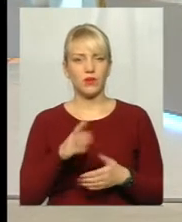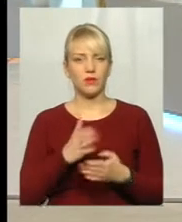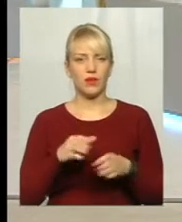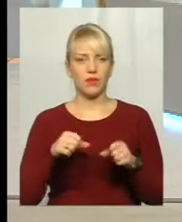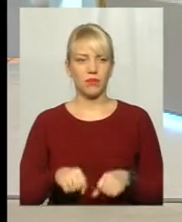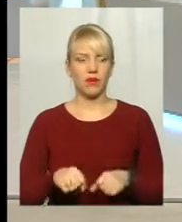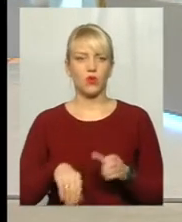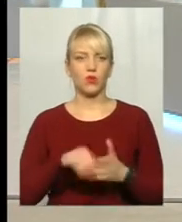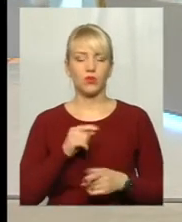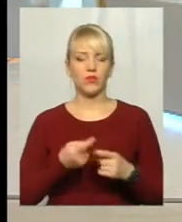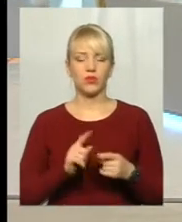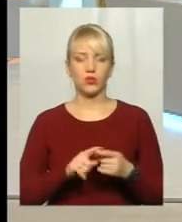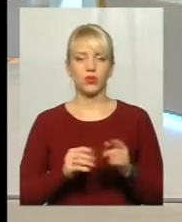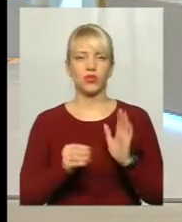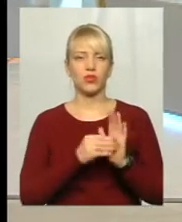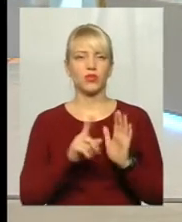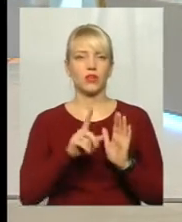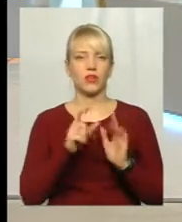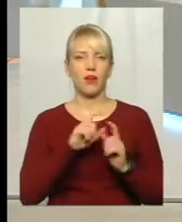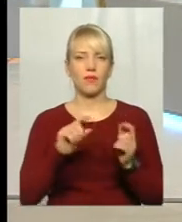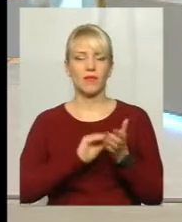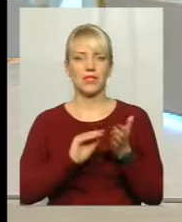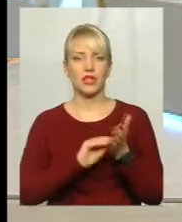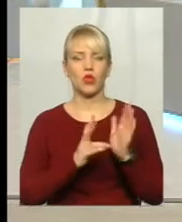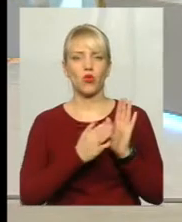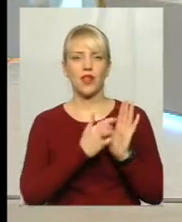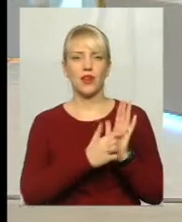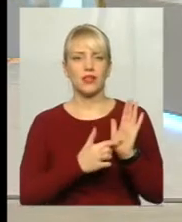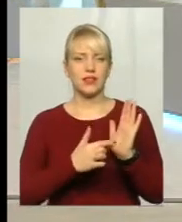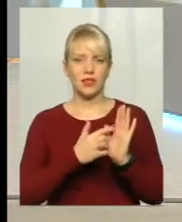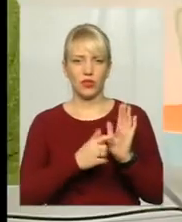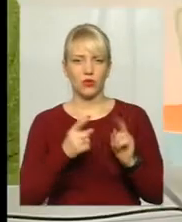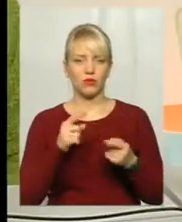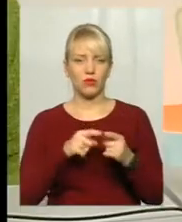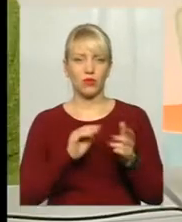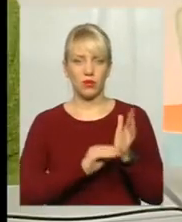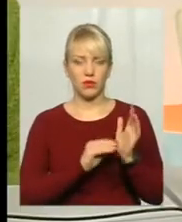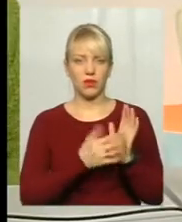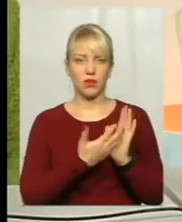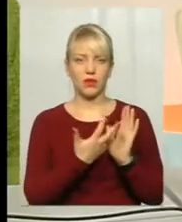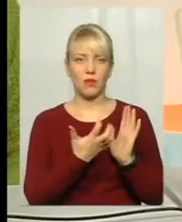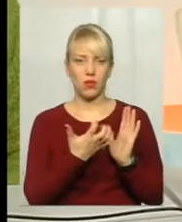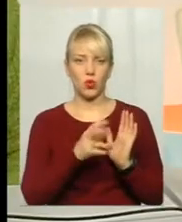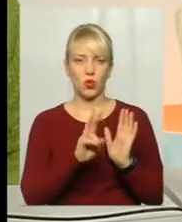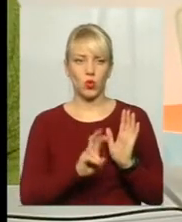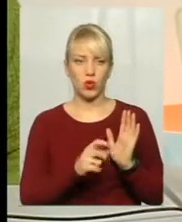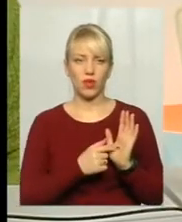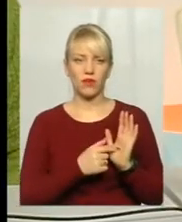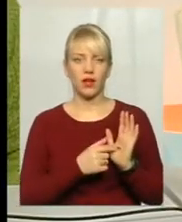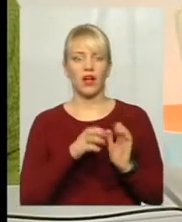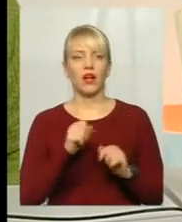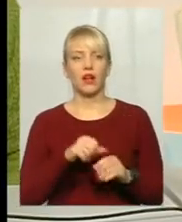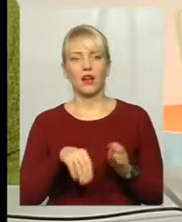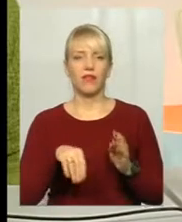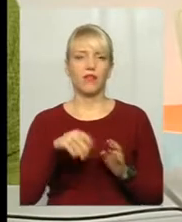за той ціною, яка на ціннику. Яка на ціннику, так. Тому що, якщо вони навіть і пишуть, що це 500 доларів, вибачте, а це